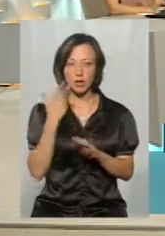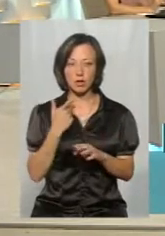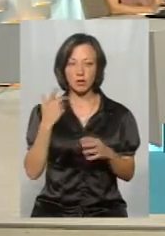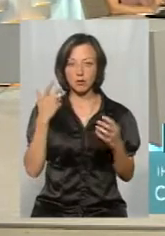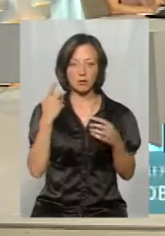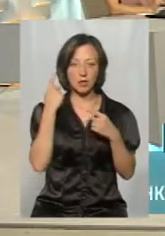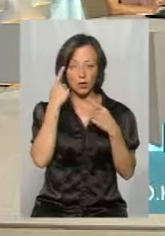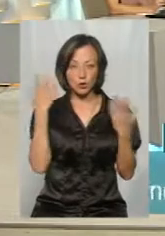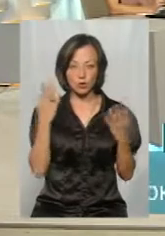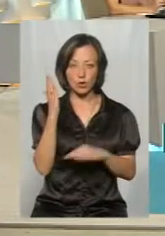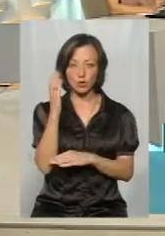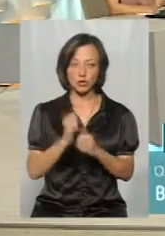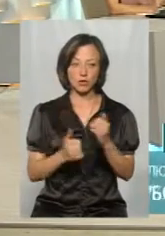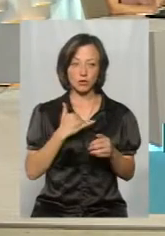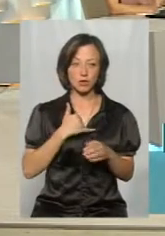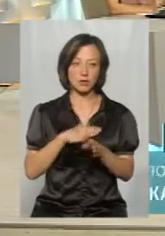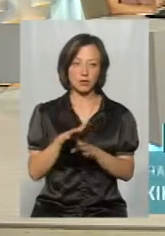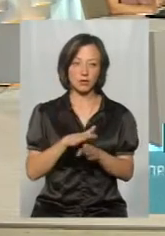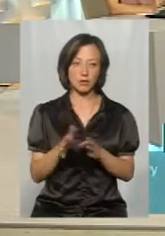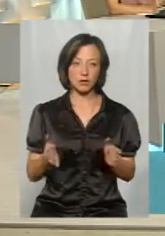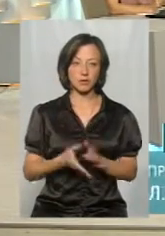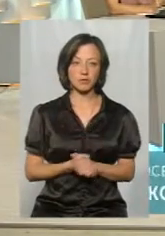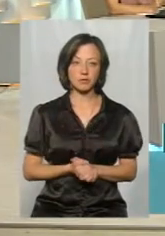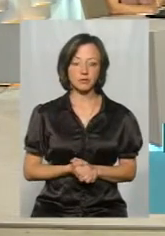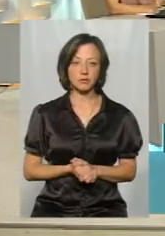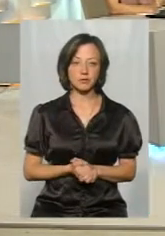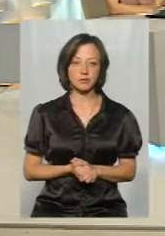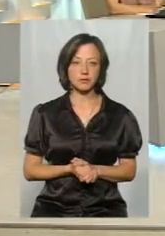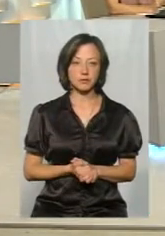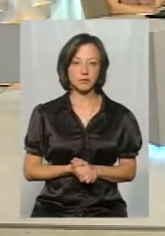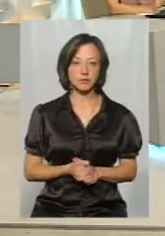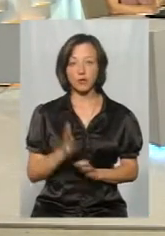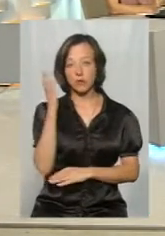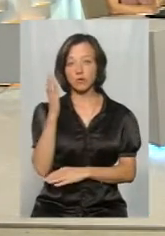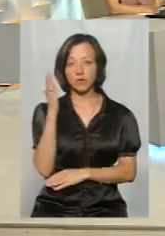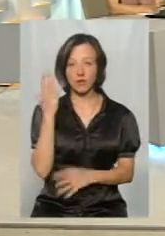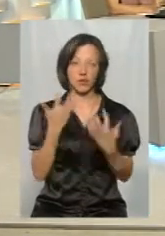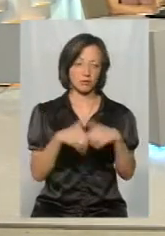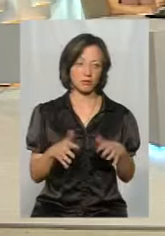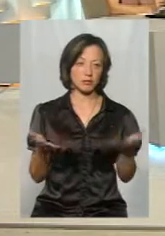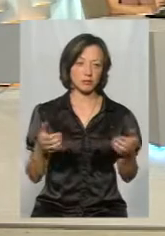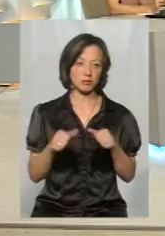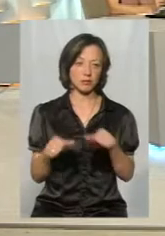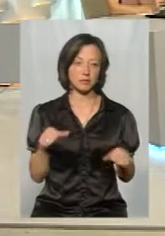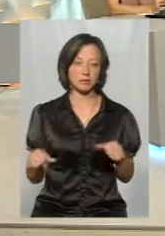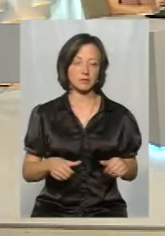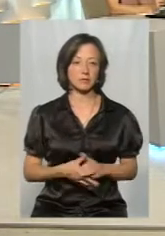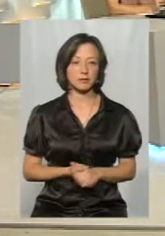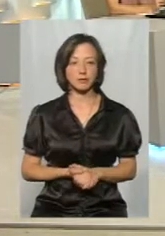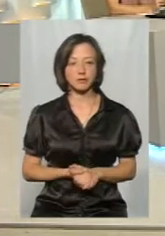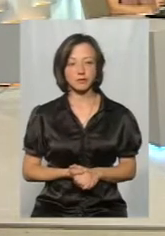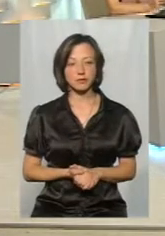бездумно голосуєш, що дуже часто на сесії трапляється, так, голосував, або що? Ну, отак, як нажимав кнопочку зелену.